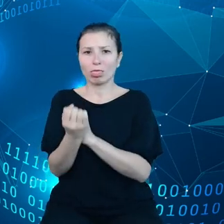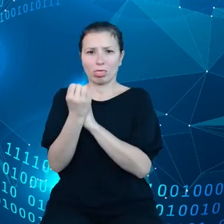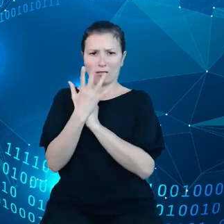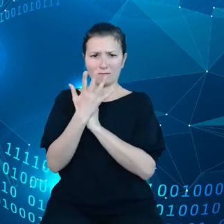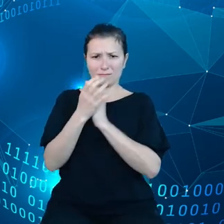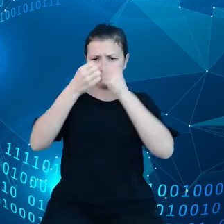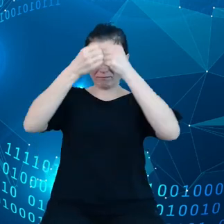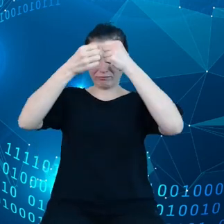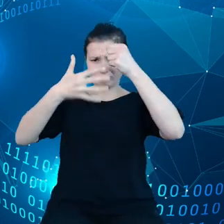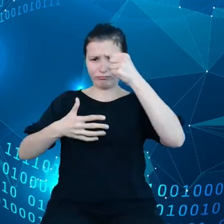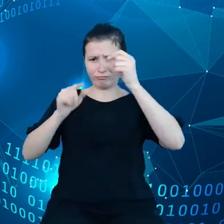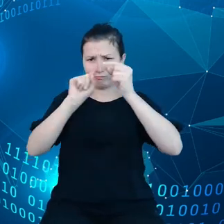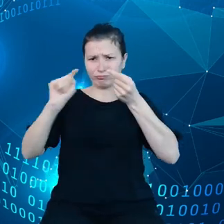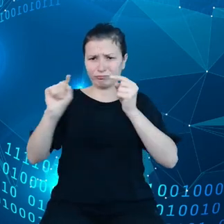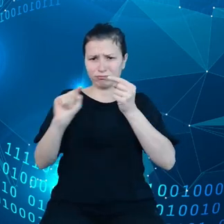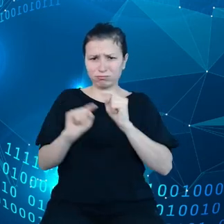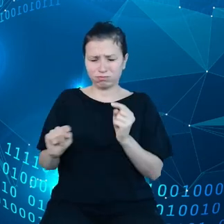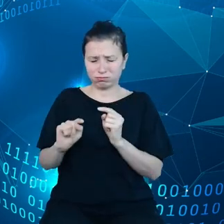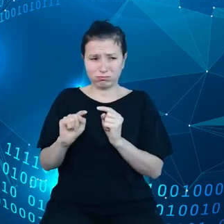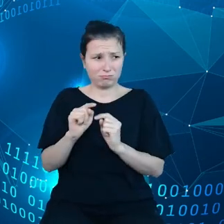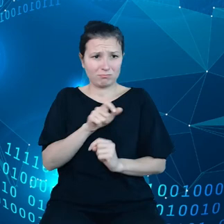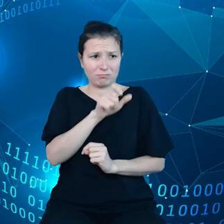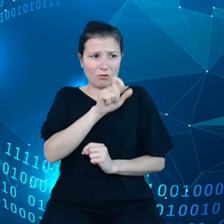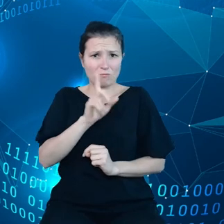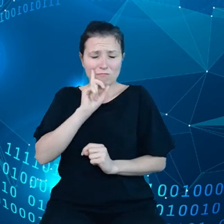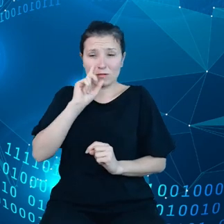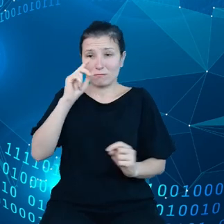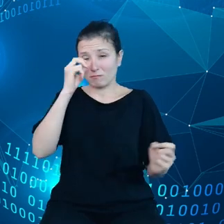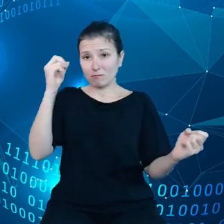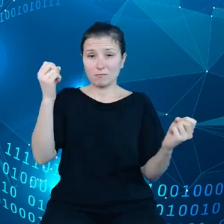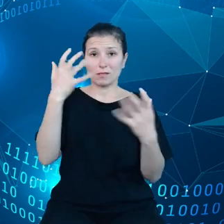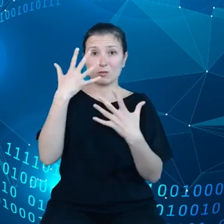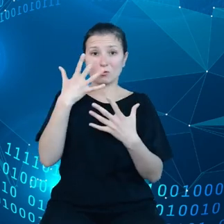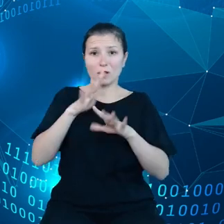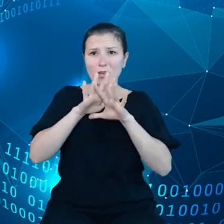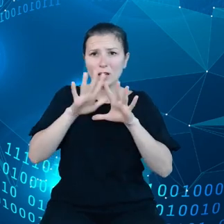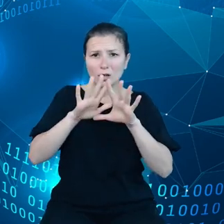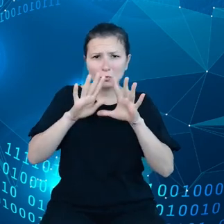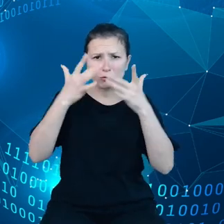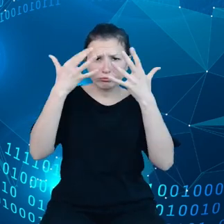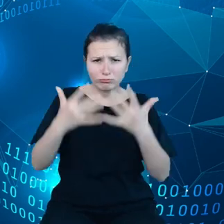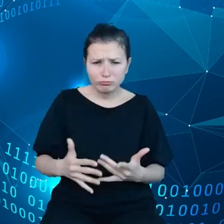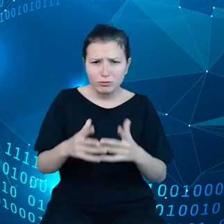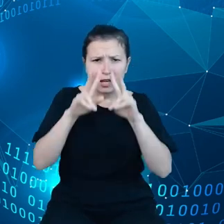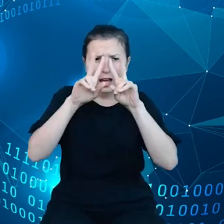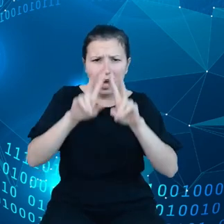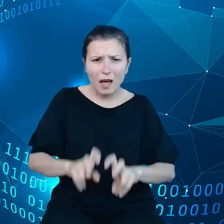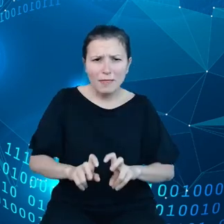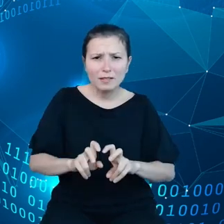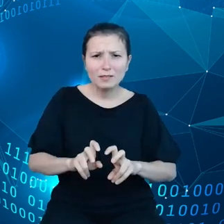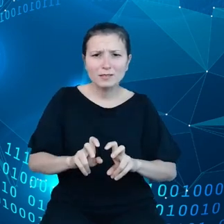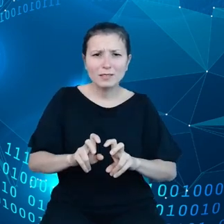obrazku. Pan Cukowski jest zaskoczony ilością obliczeń i ilością analizy, którą my się